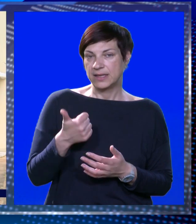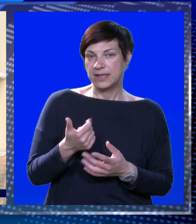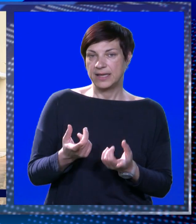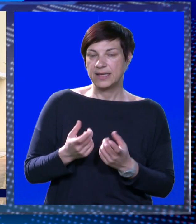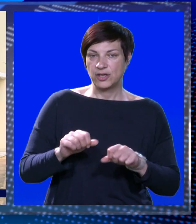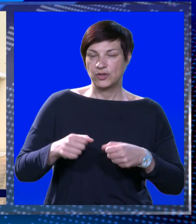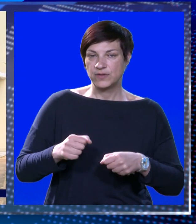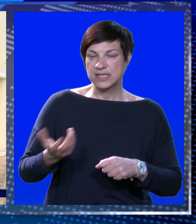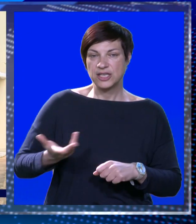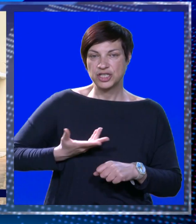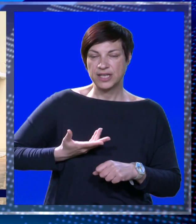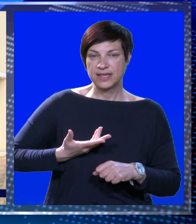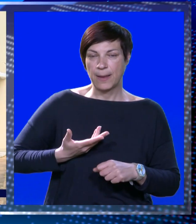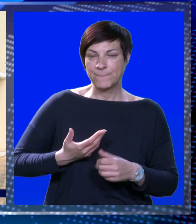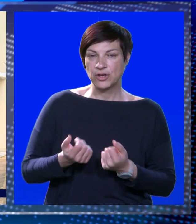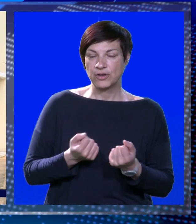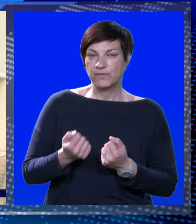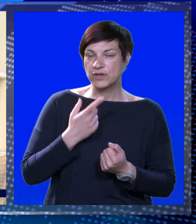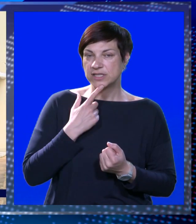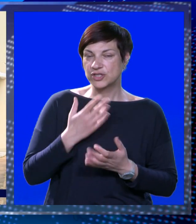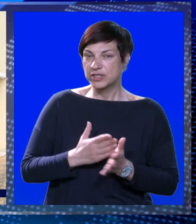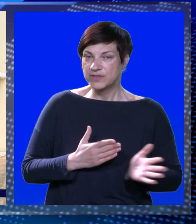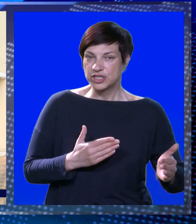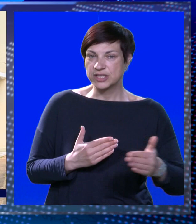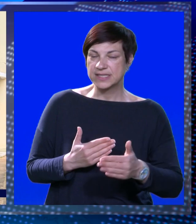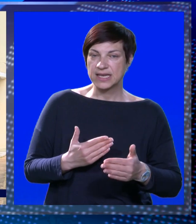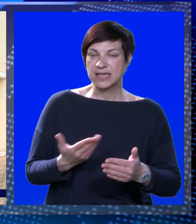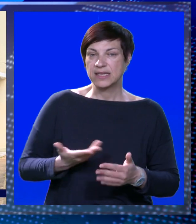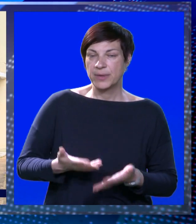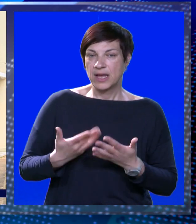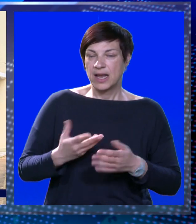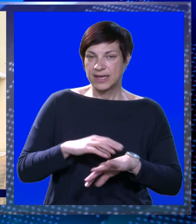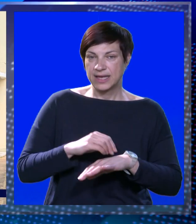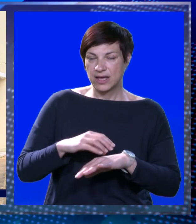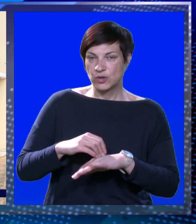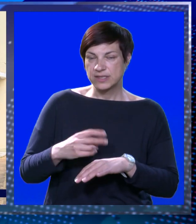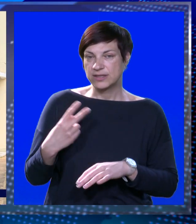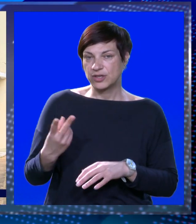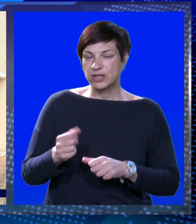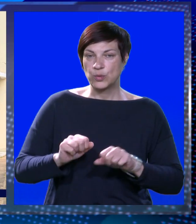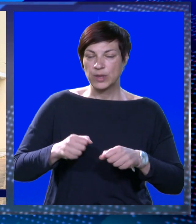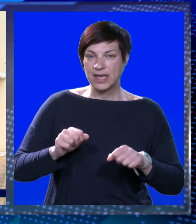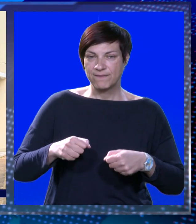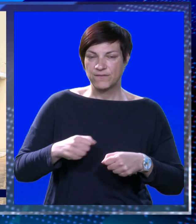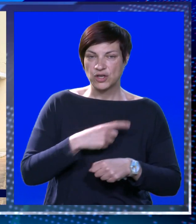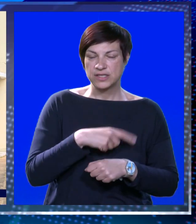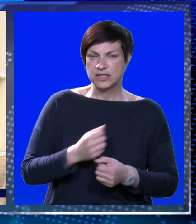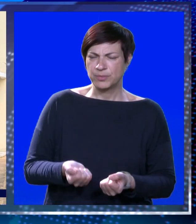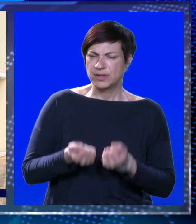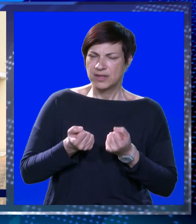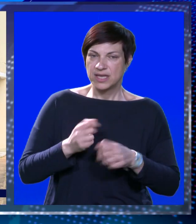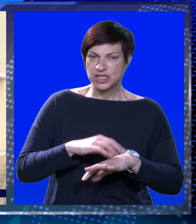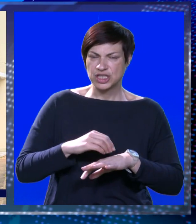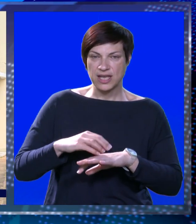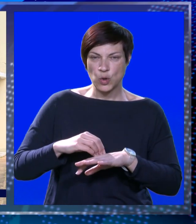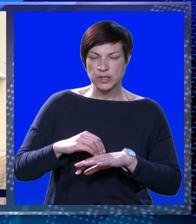Jedan od vozača zadobio je, znači vozač koji je izvršio skretanje, zadobio je lake tjelasne ozljede, dok je drugi vozač zadobio